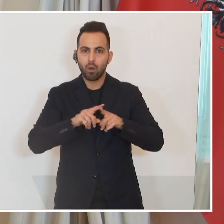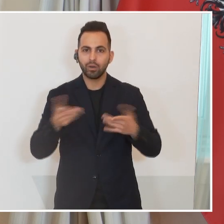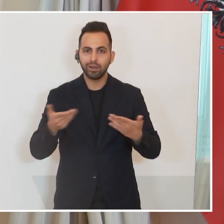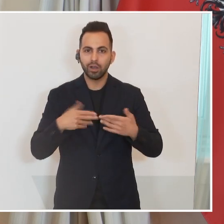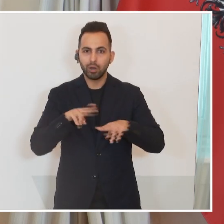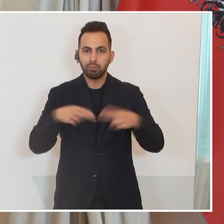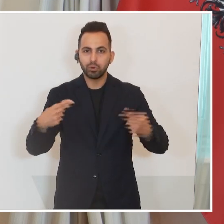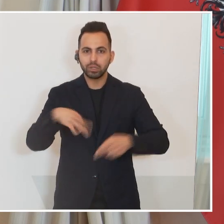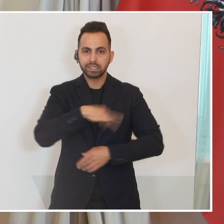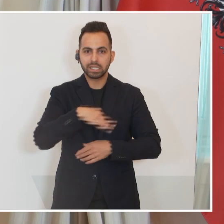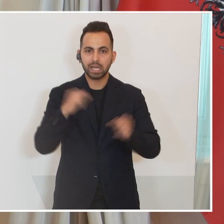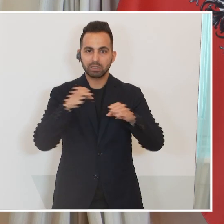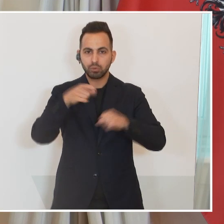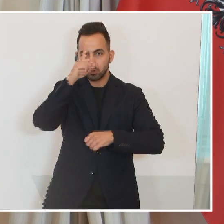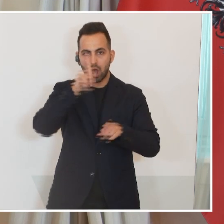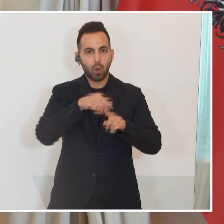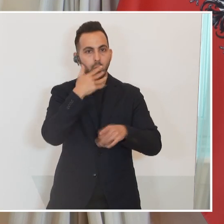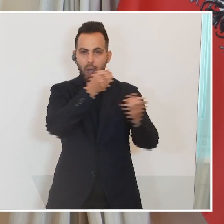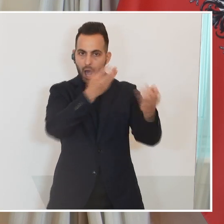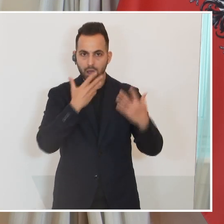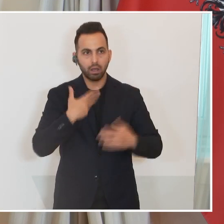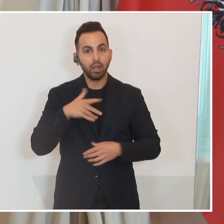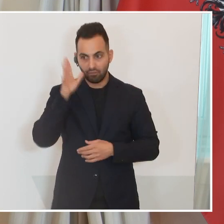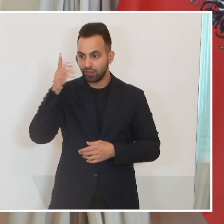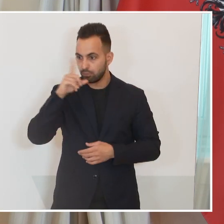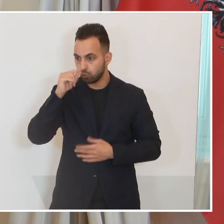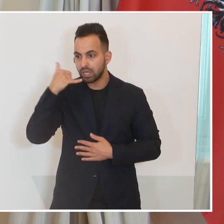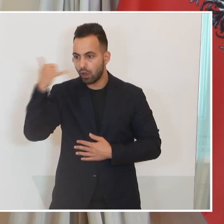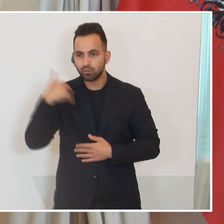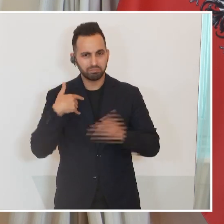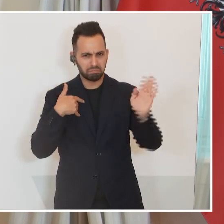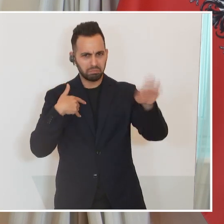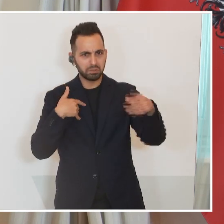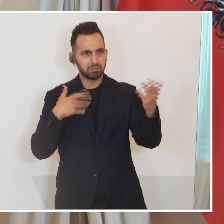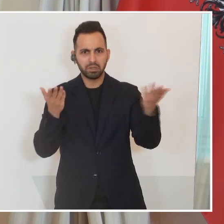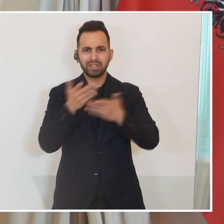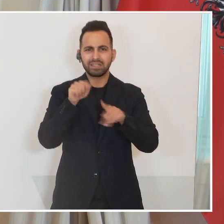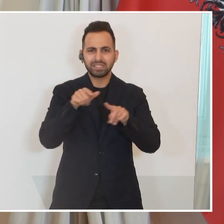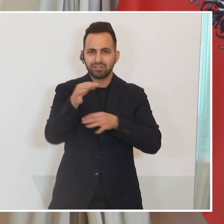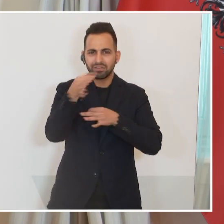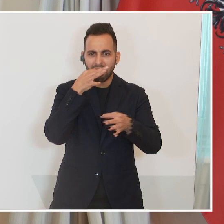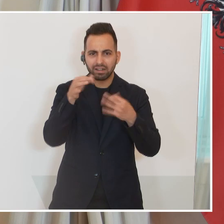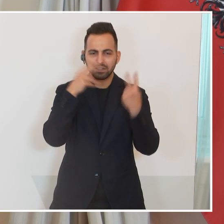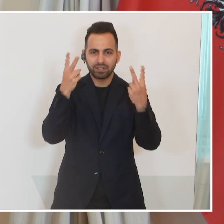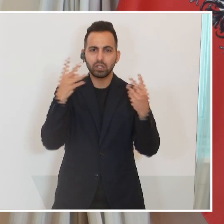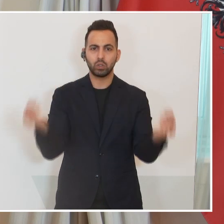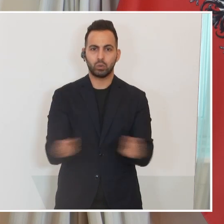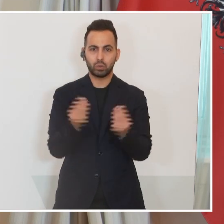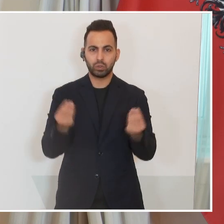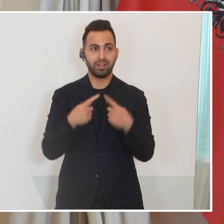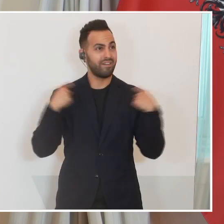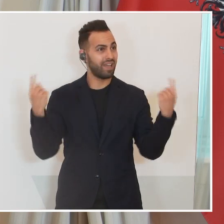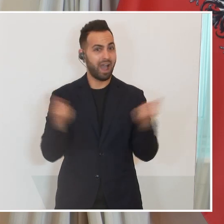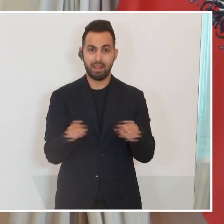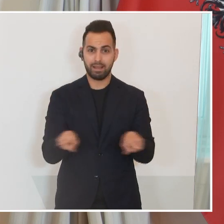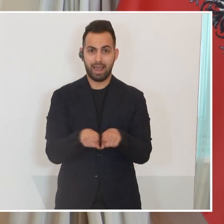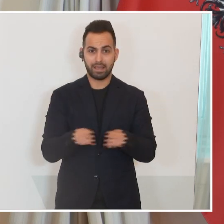Bundeskanzler der Republik Deutschland nicht darüber, dass er Putin anrufen wird. Es ist aber aus meiner Sicht immer auch eine zu vernachlässigende Frage, warum? Weil wir ja alle gleiche